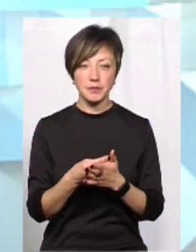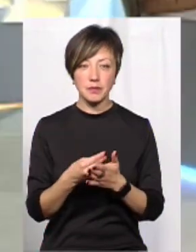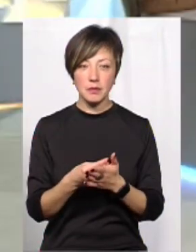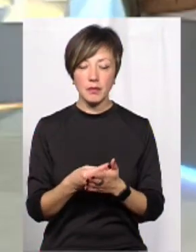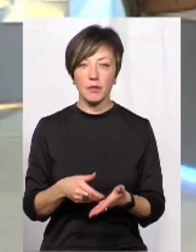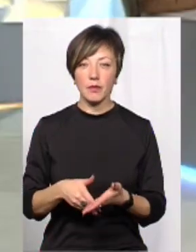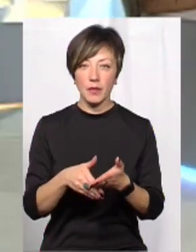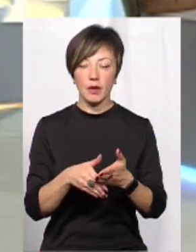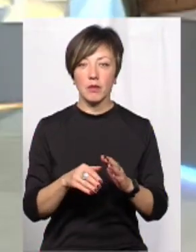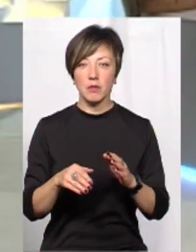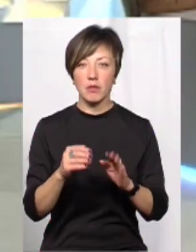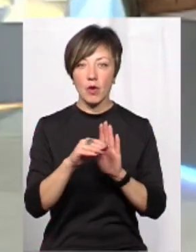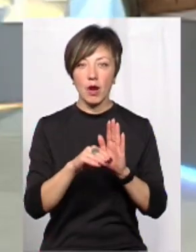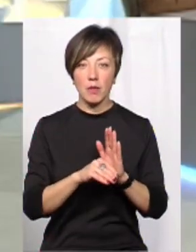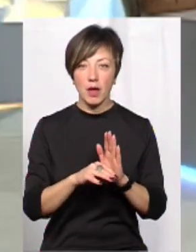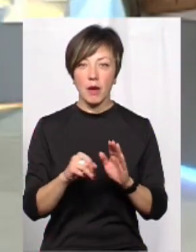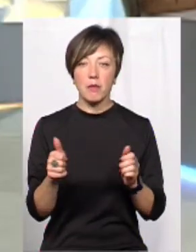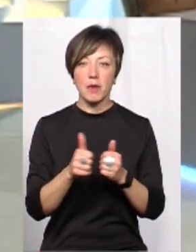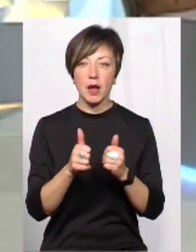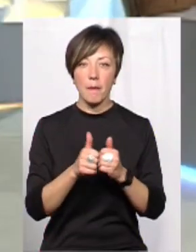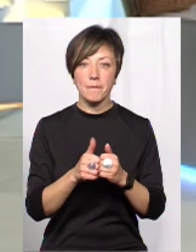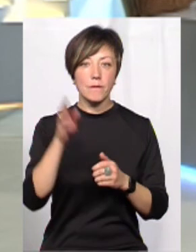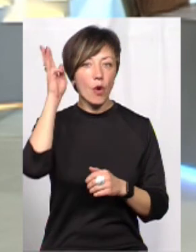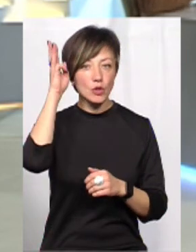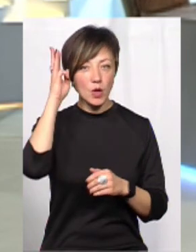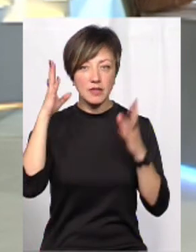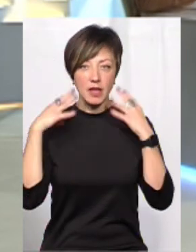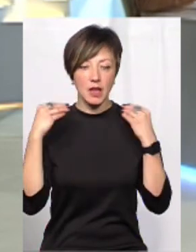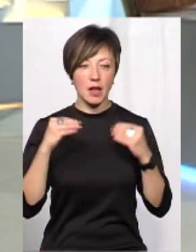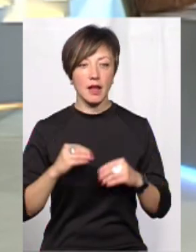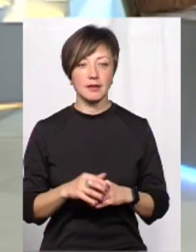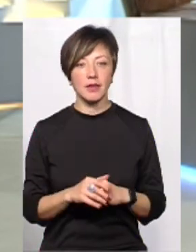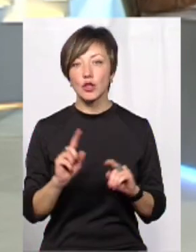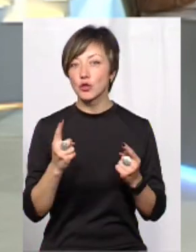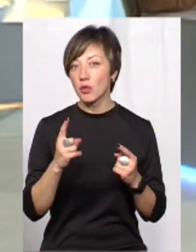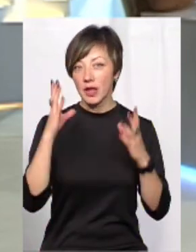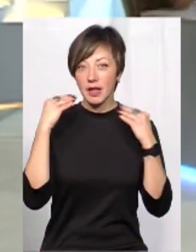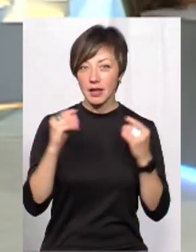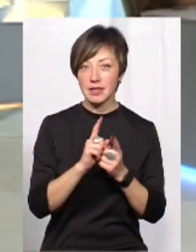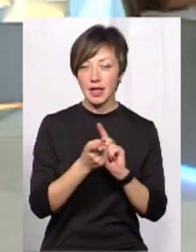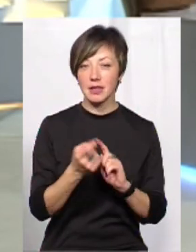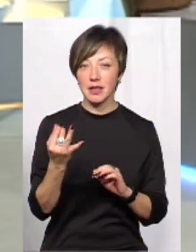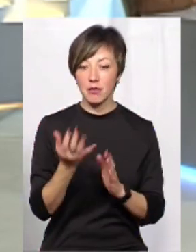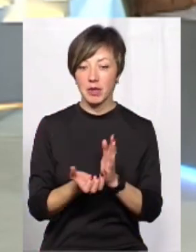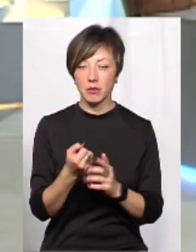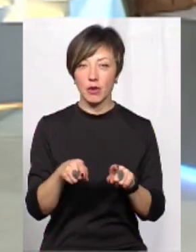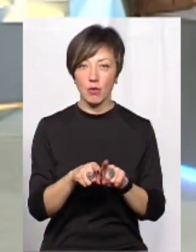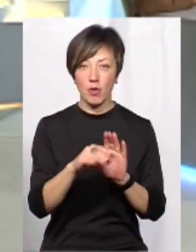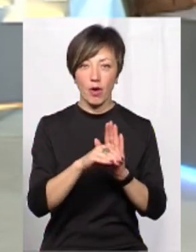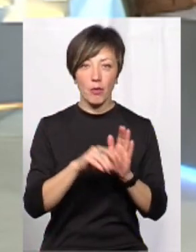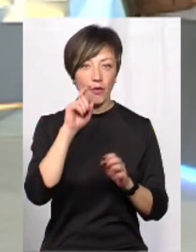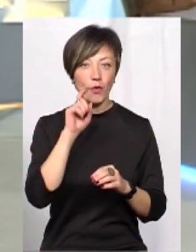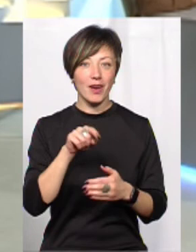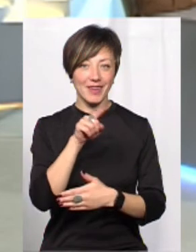донорська програма при посольстві Нідерландів. Чому Нідерландам стало цікаво підтримувати таку програму в